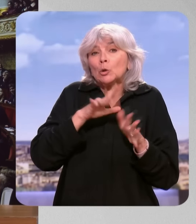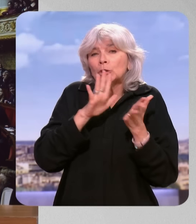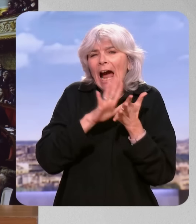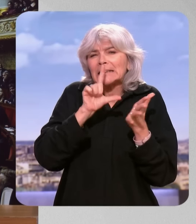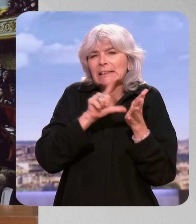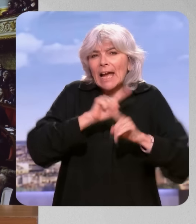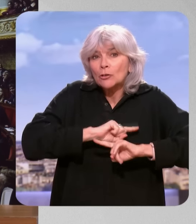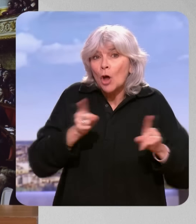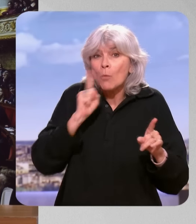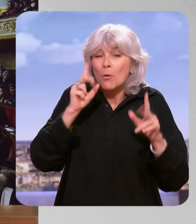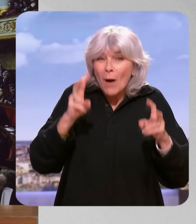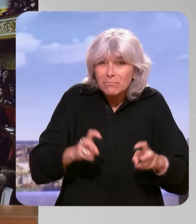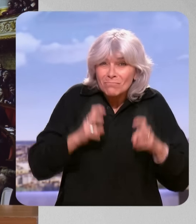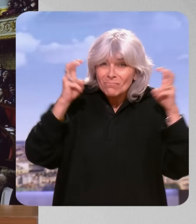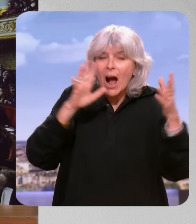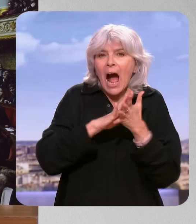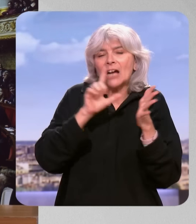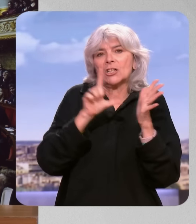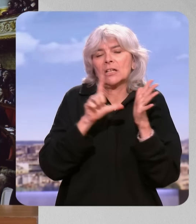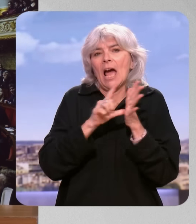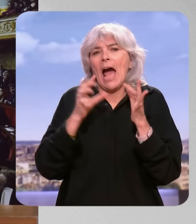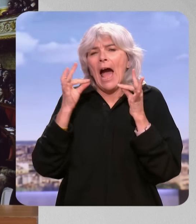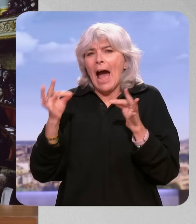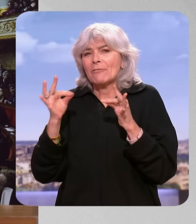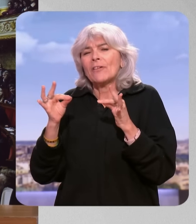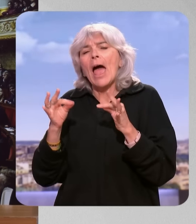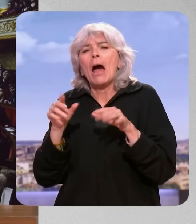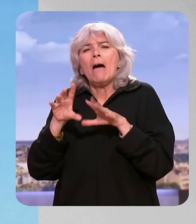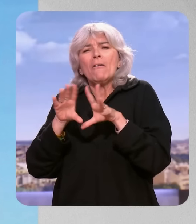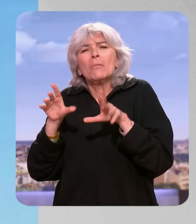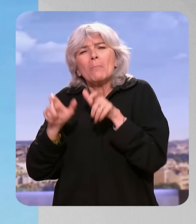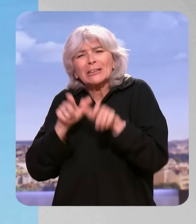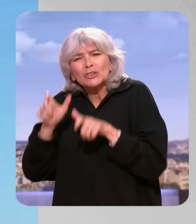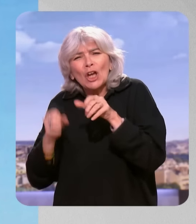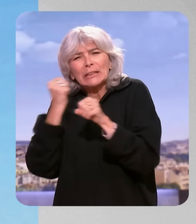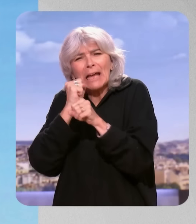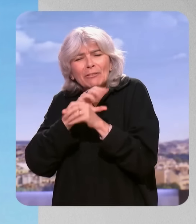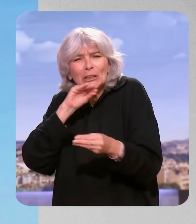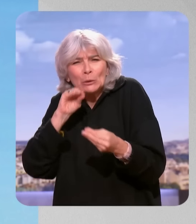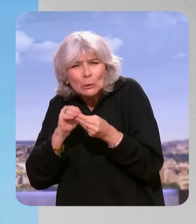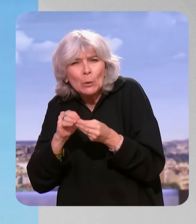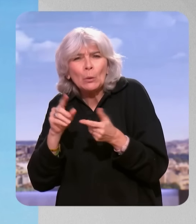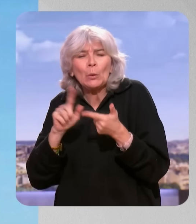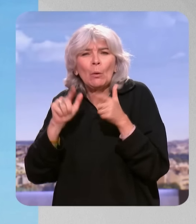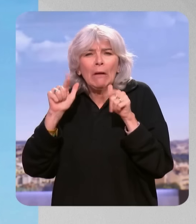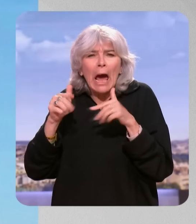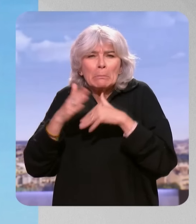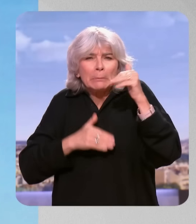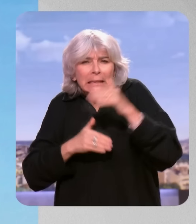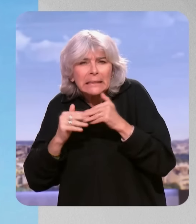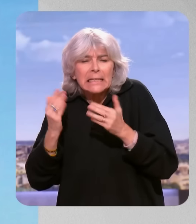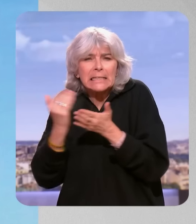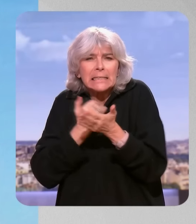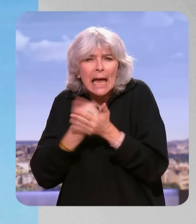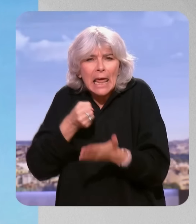légal, parce que si vous augmentez l'âge légal, ce sont les couches sociales les plus modestes qui ont commencé à travailler le plus tôt, qui ont eu les métiers et les